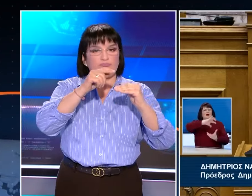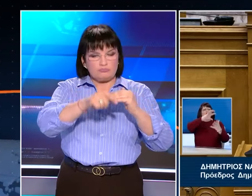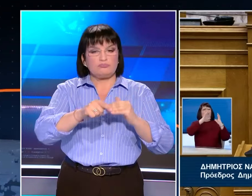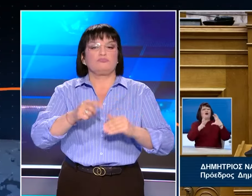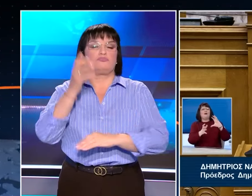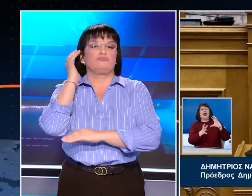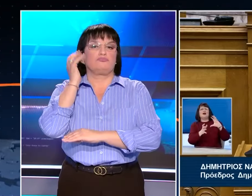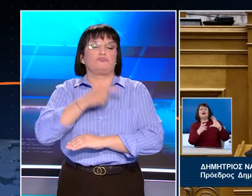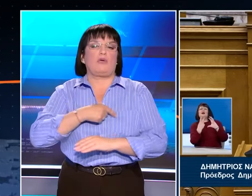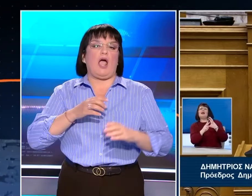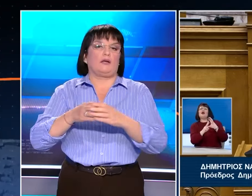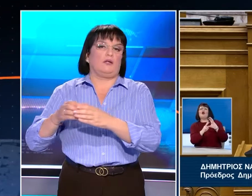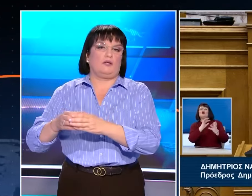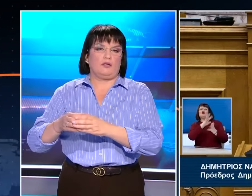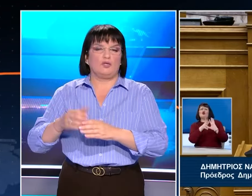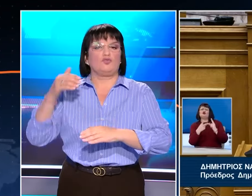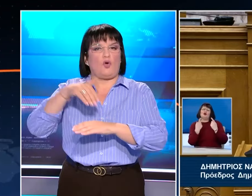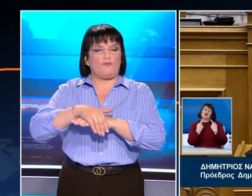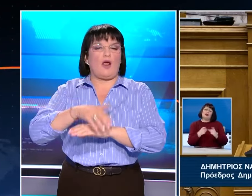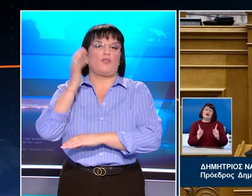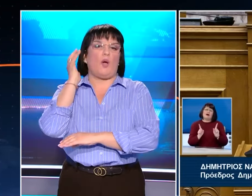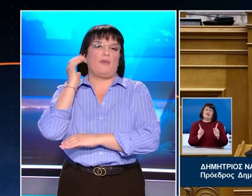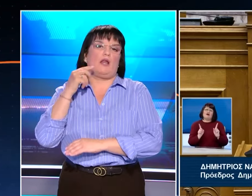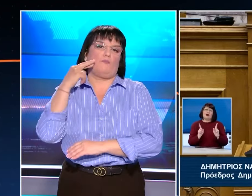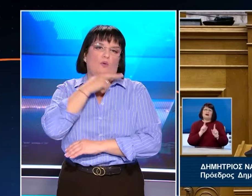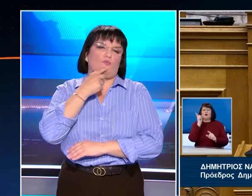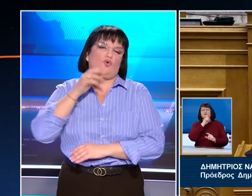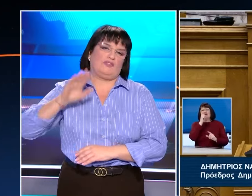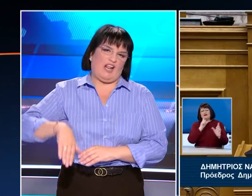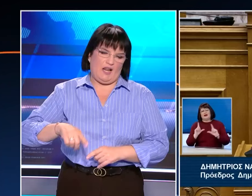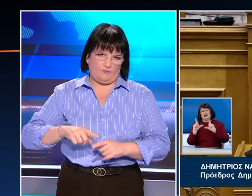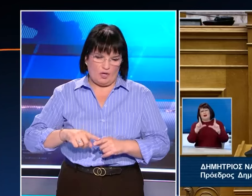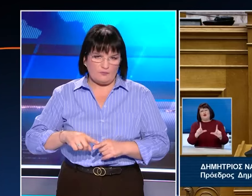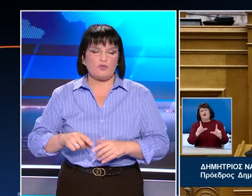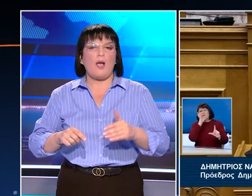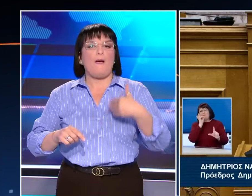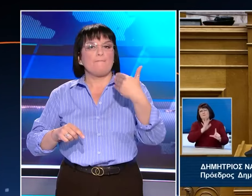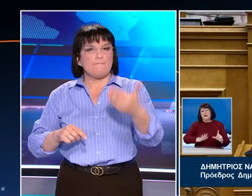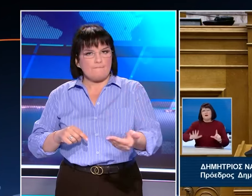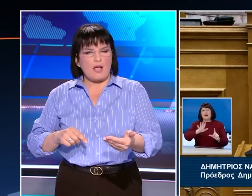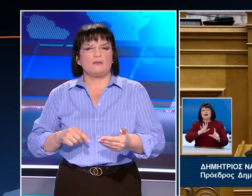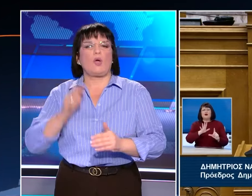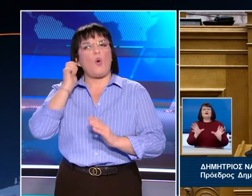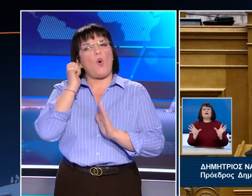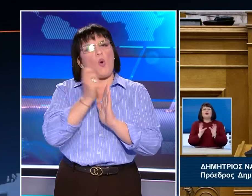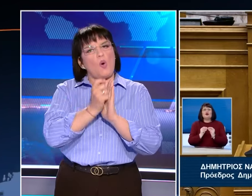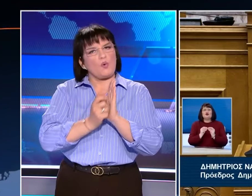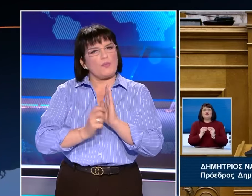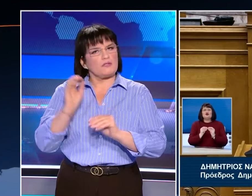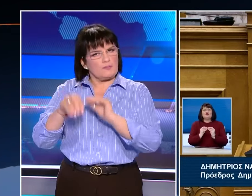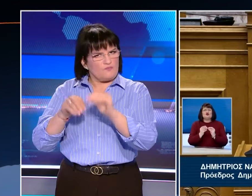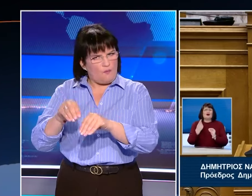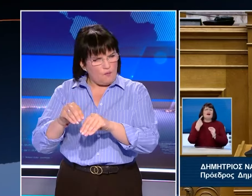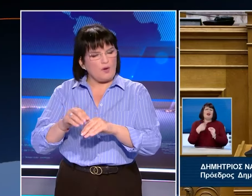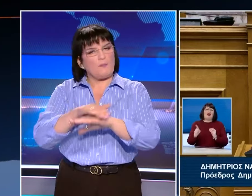και να ολοκληρωθεί η συζήτηση το βράδυ με την ομιλία του Πρωθυπουργού. Μετά την ομιλία του Πρωθυπουργού θα έχουμε την ονομαστική ψηφοφορία